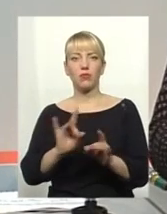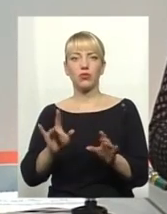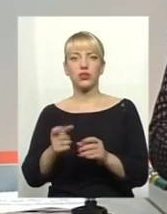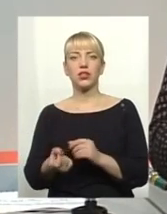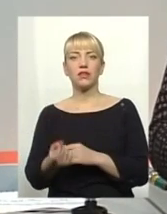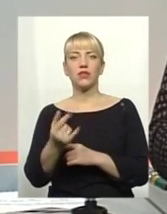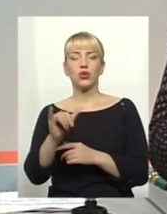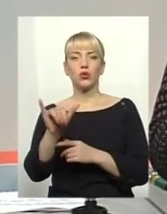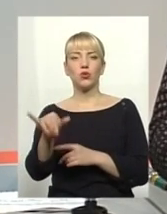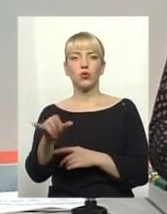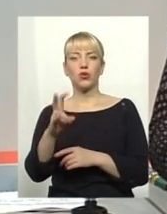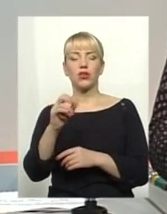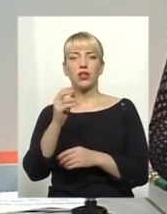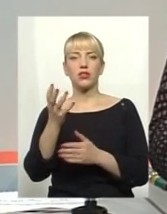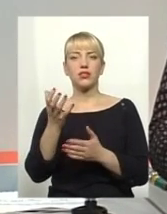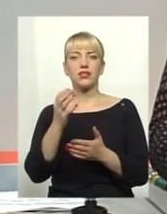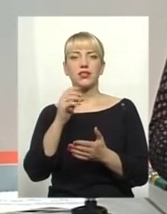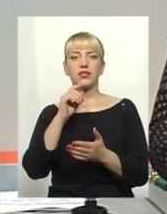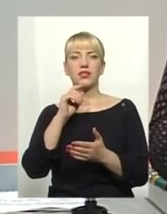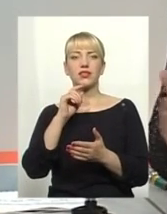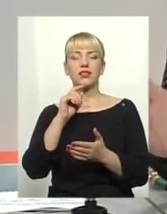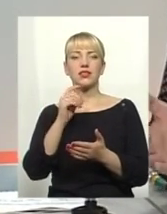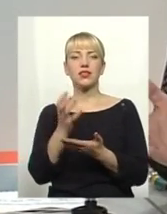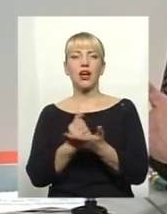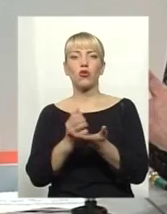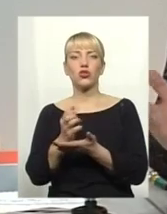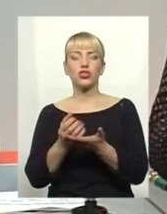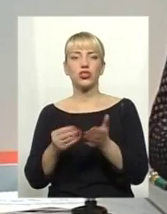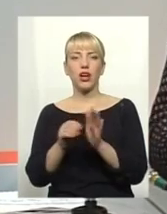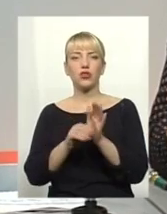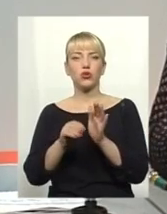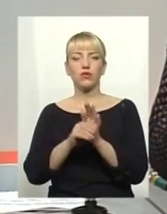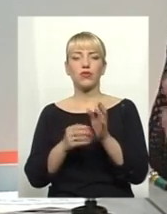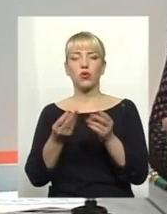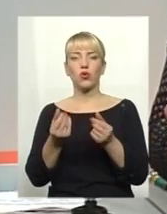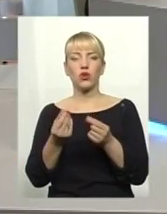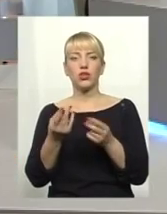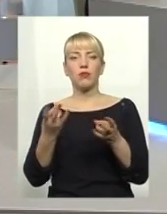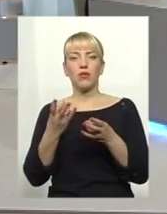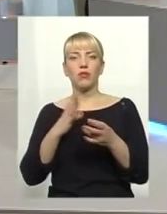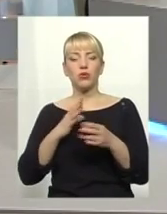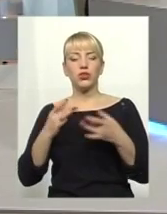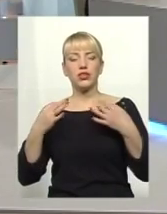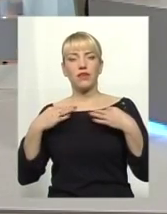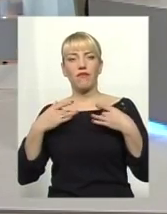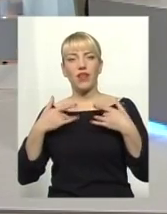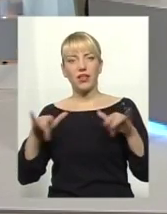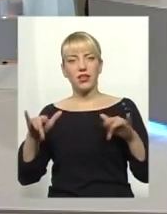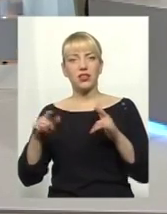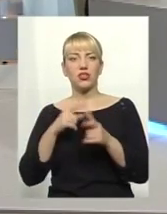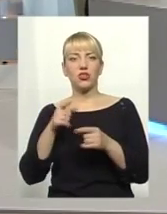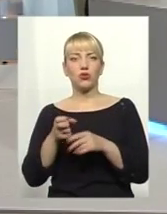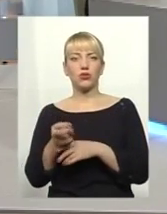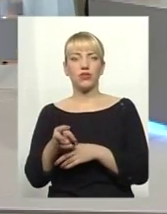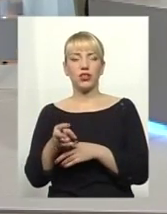звідки він заощаджував ці кошти. Має звільнитися, чи його звільнити. Йди займайся